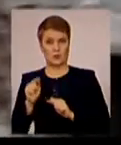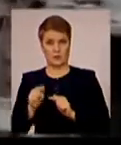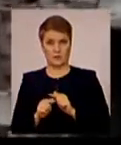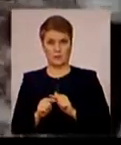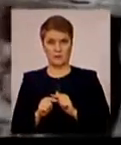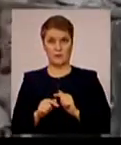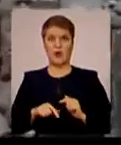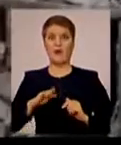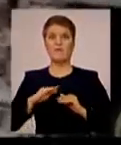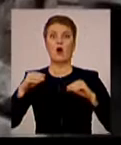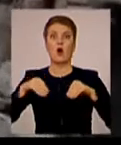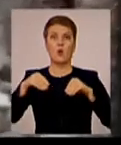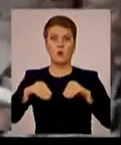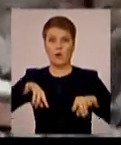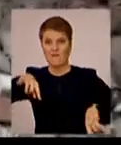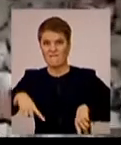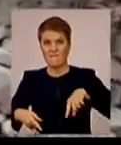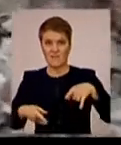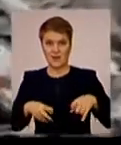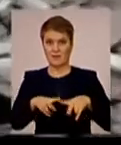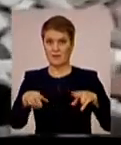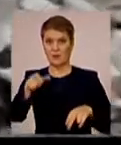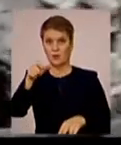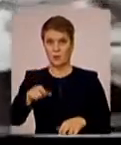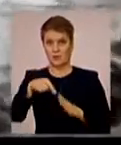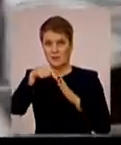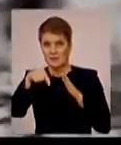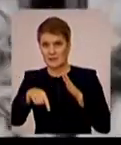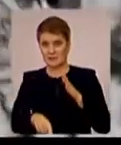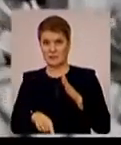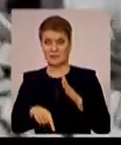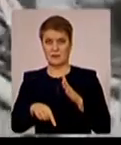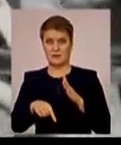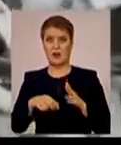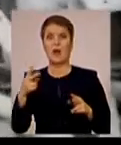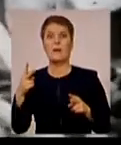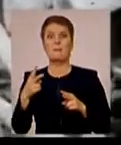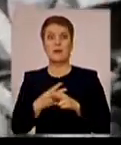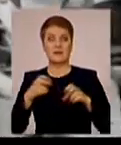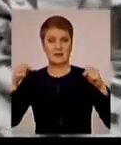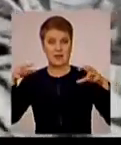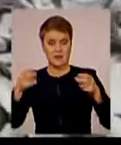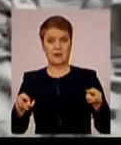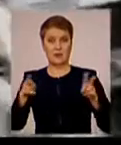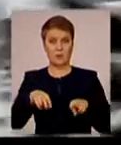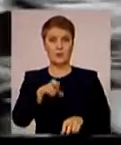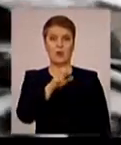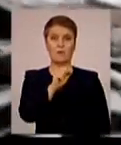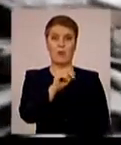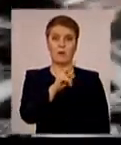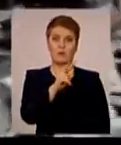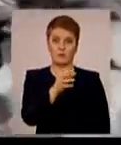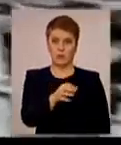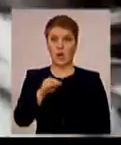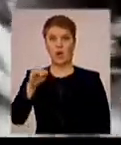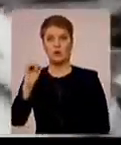людський зріст. Після обстрілу Бахмутка і сусідня Жованка залишилися без електрики. Також зградів та важкої артилерії бойовики